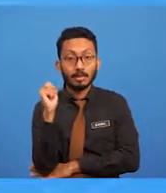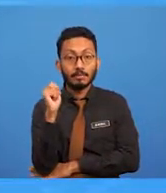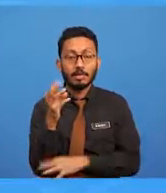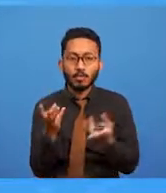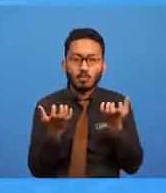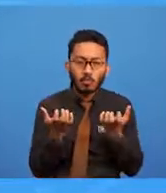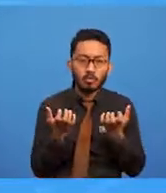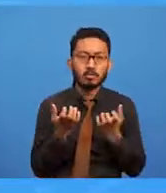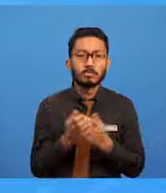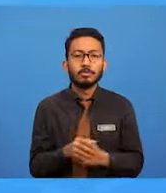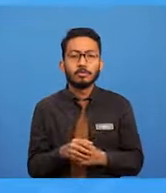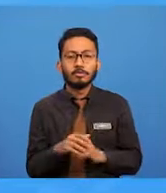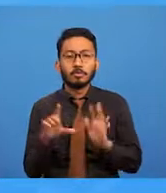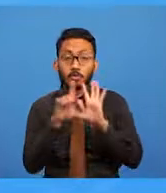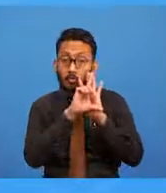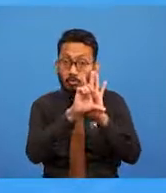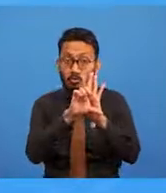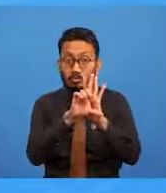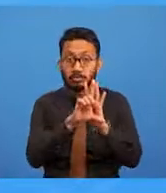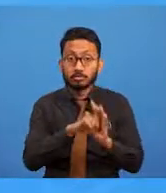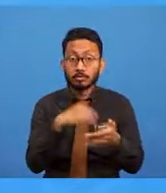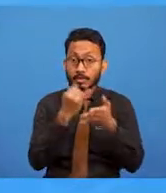atau sebagainya.